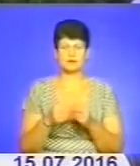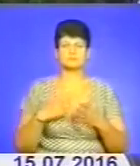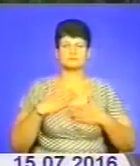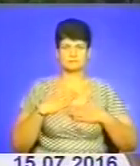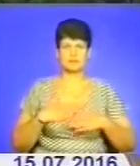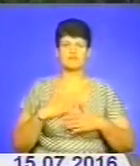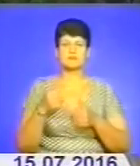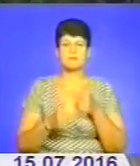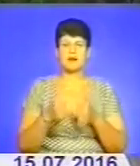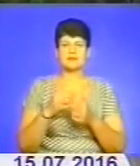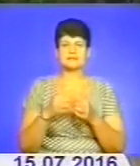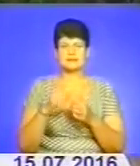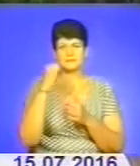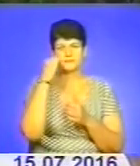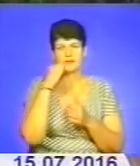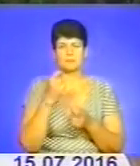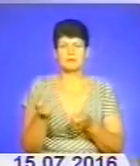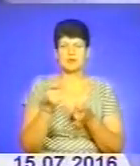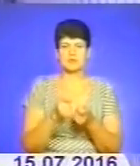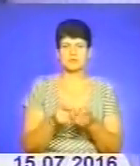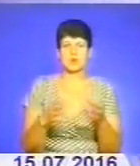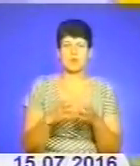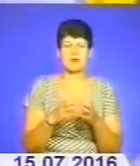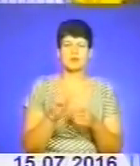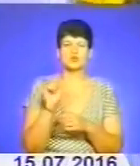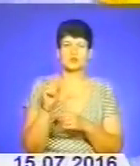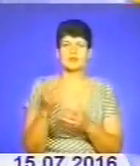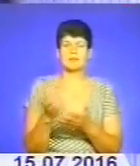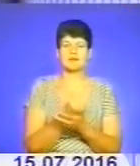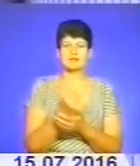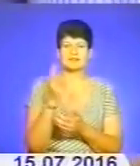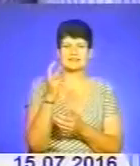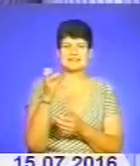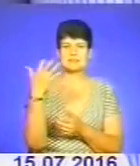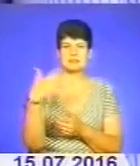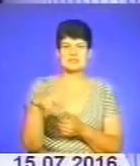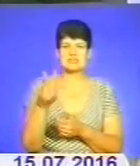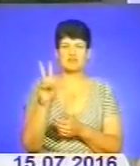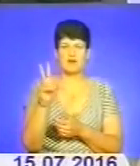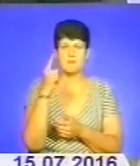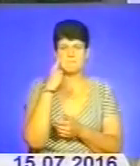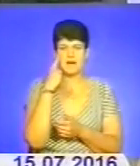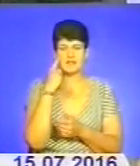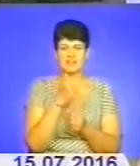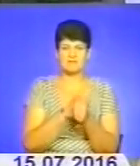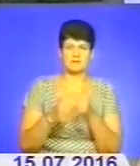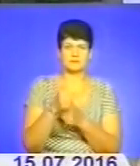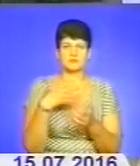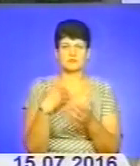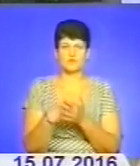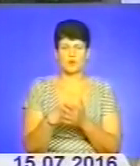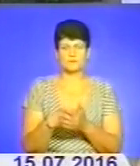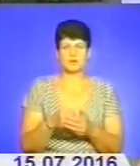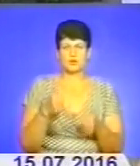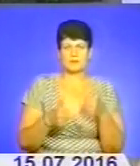У змаганні серед ветеранів він приніс команді золото, набравши 350 балів та випередивши свого суперника на 50 очок.